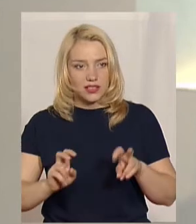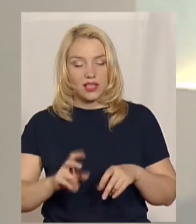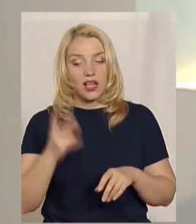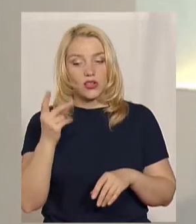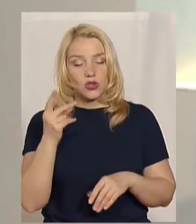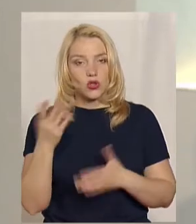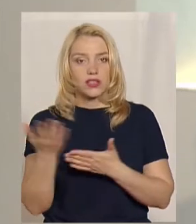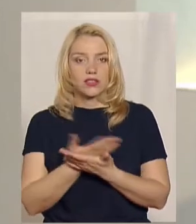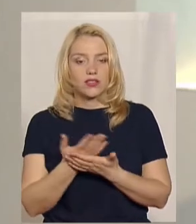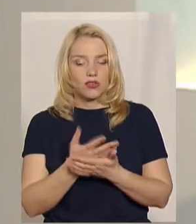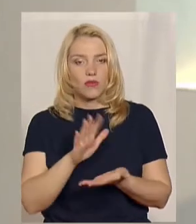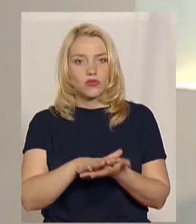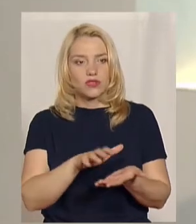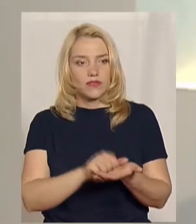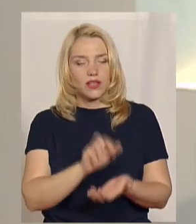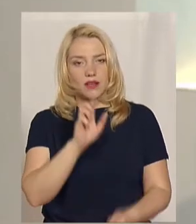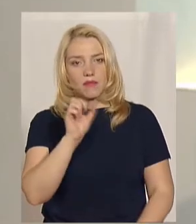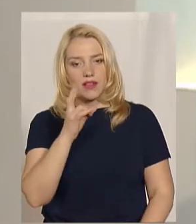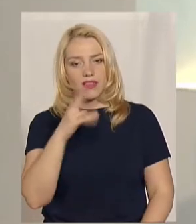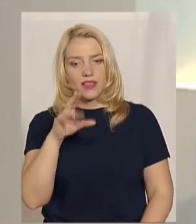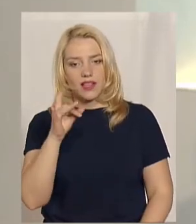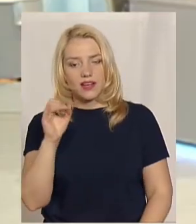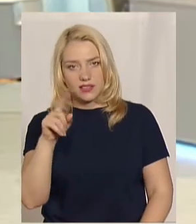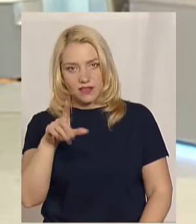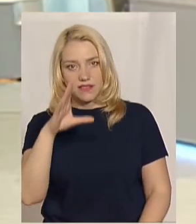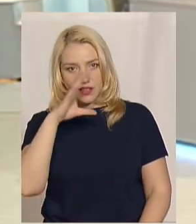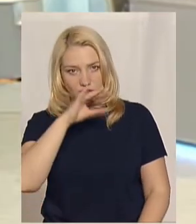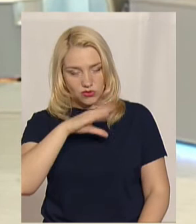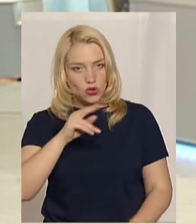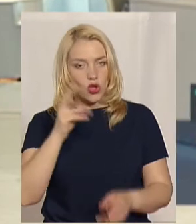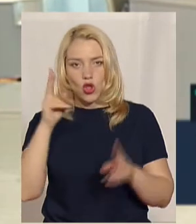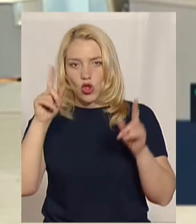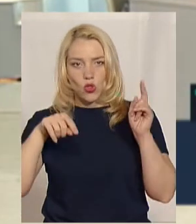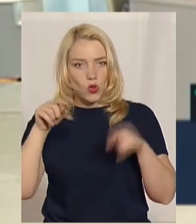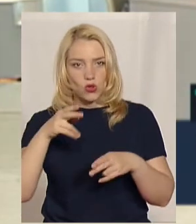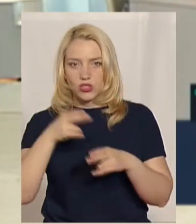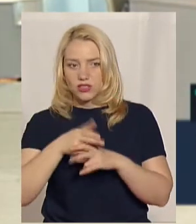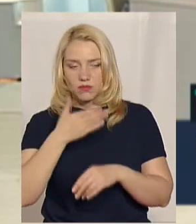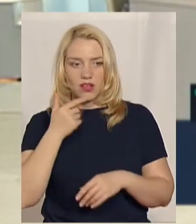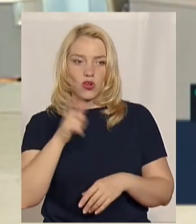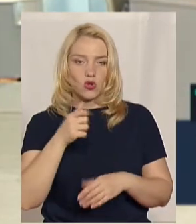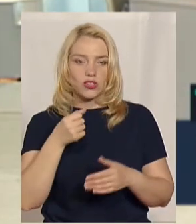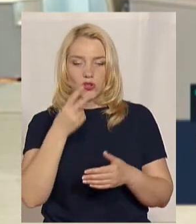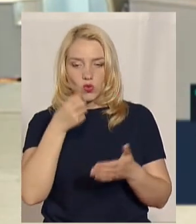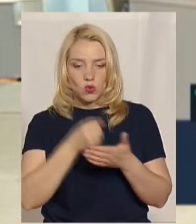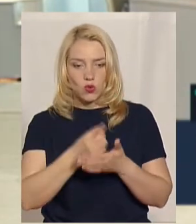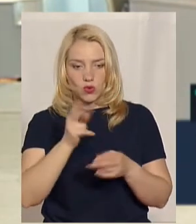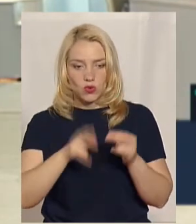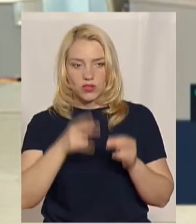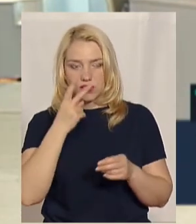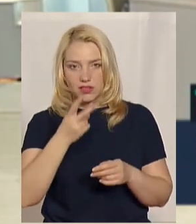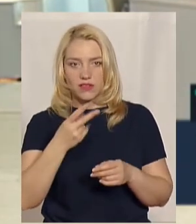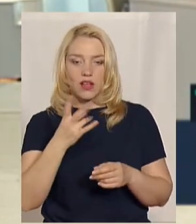кіно «Позивний Бандерас». Там все вдалося, дощ не завадив. Слава Богу, все вдалося. Додивилися до кінця, правда, дуже